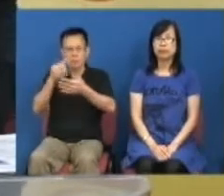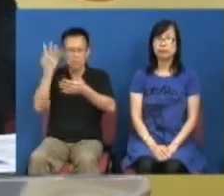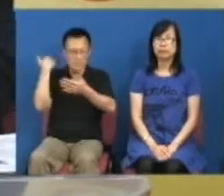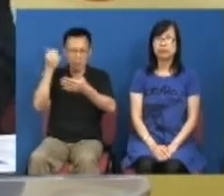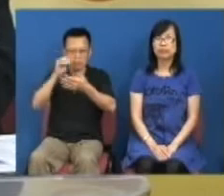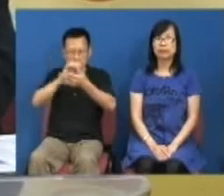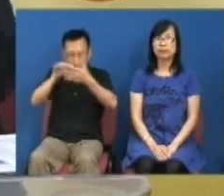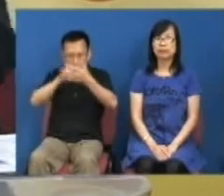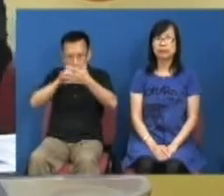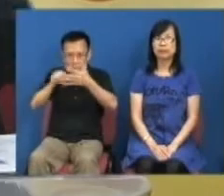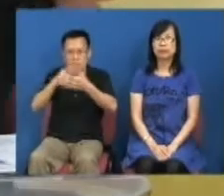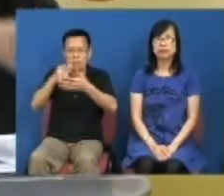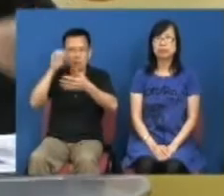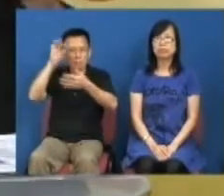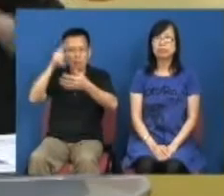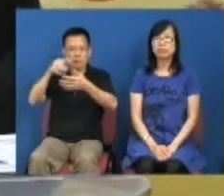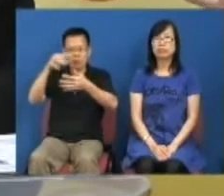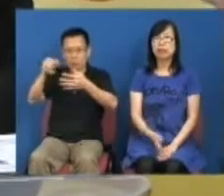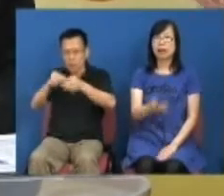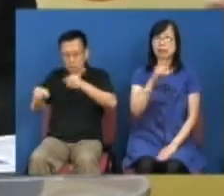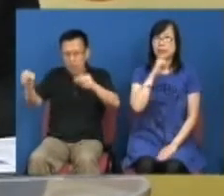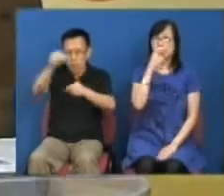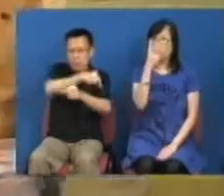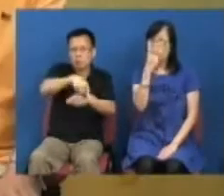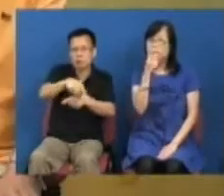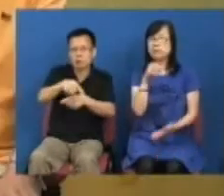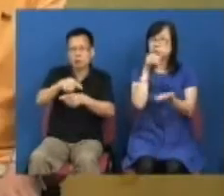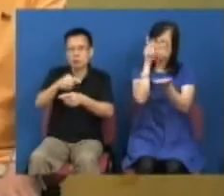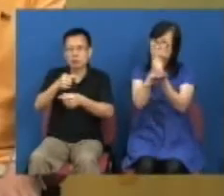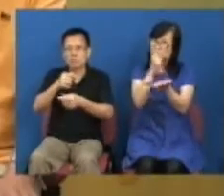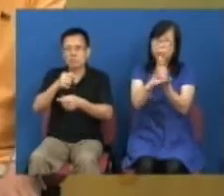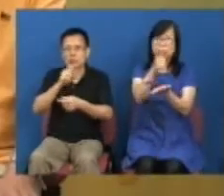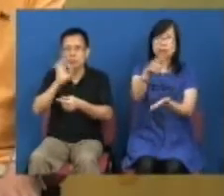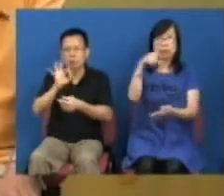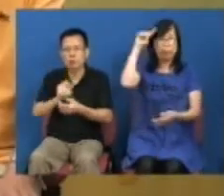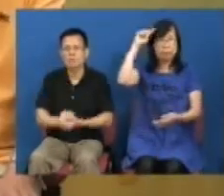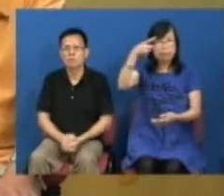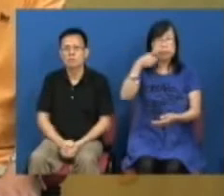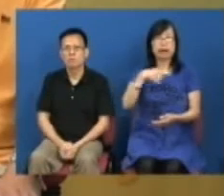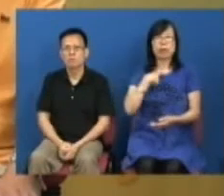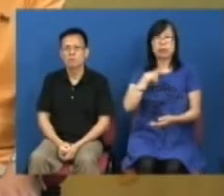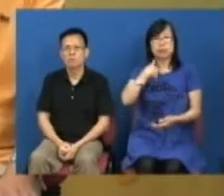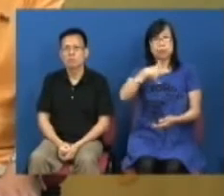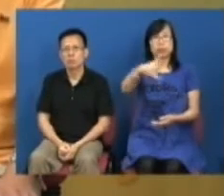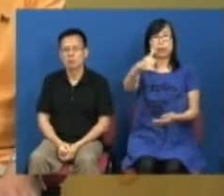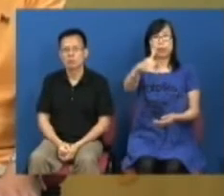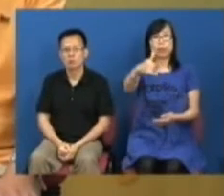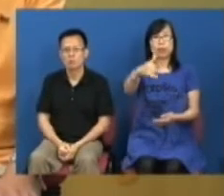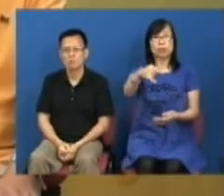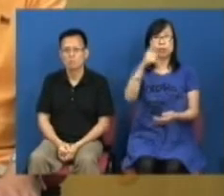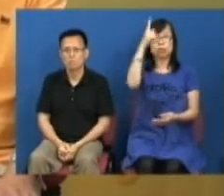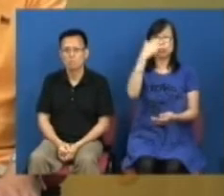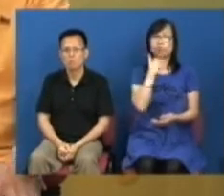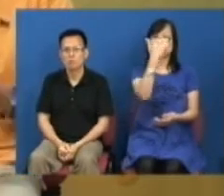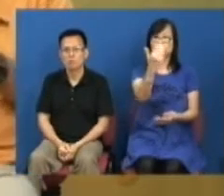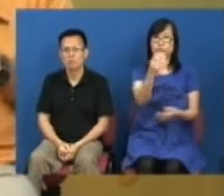希望你遵守的拔了上来有两点是重要的所以明天我们就会去到上诉委员会